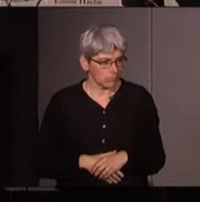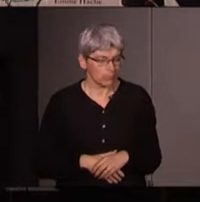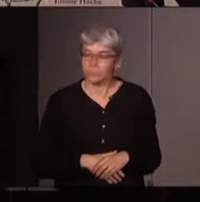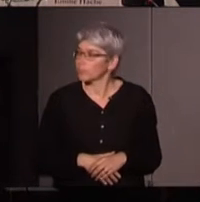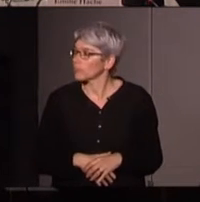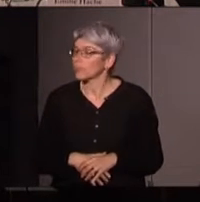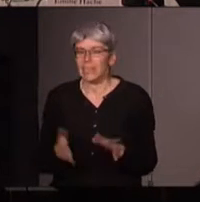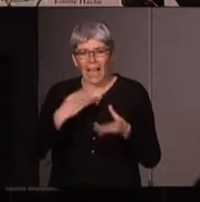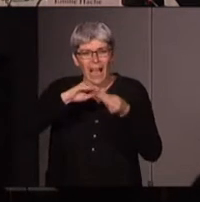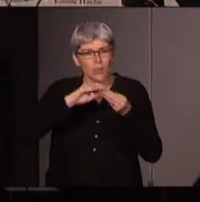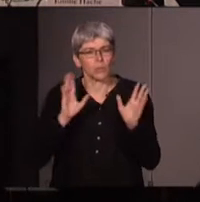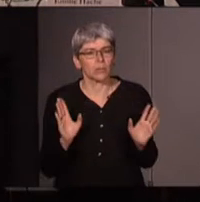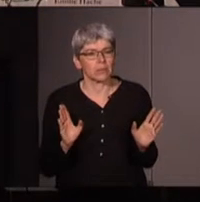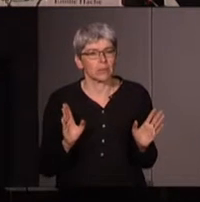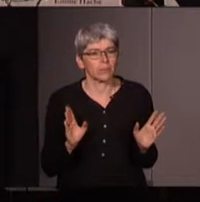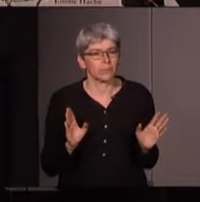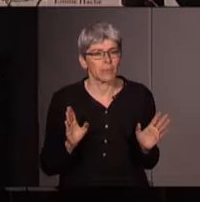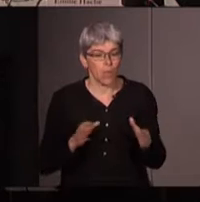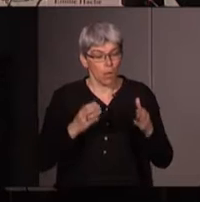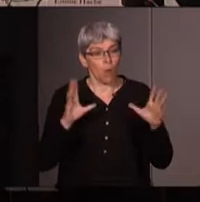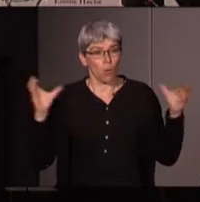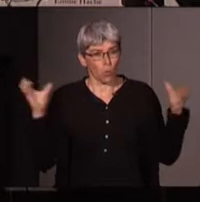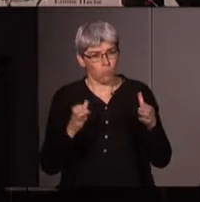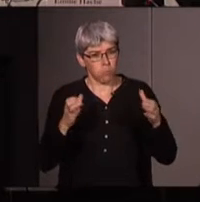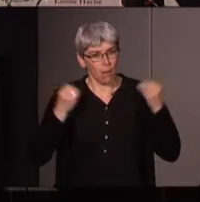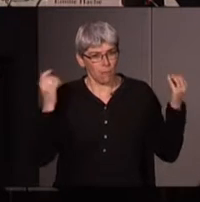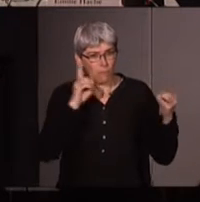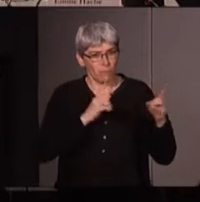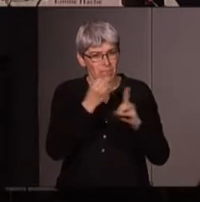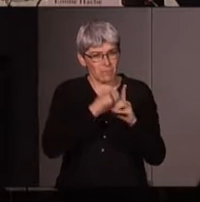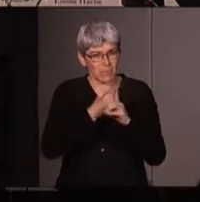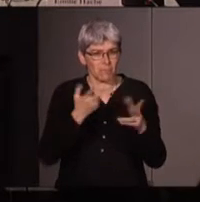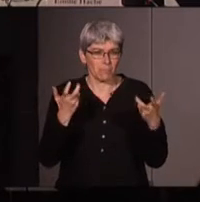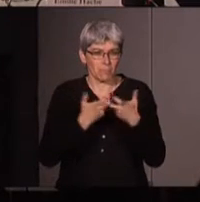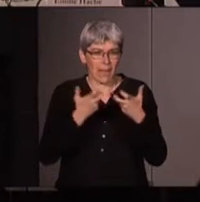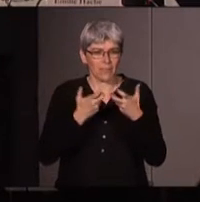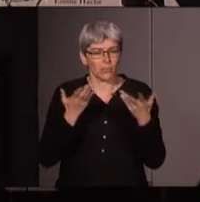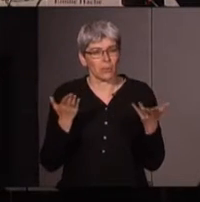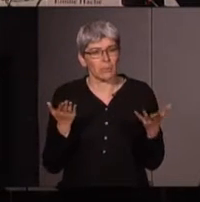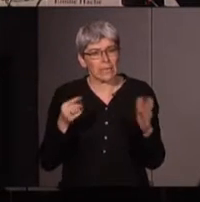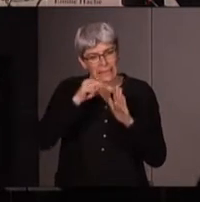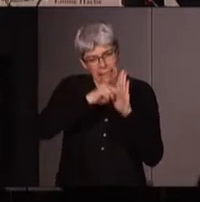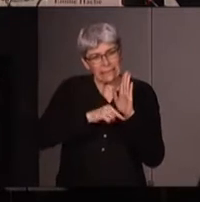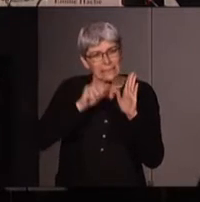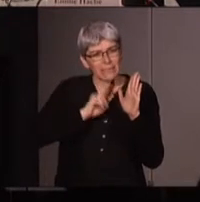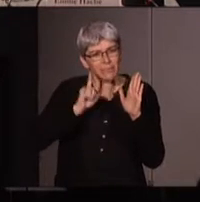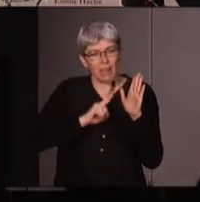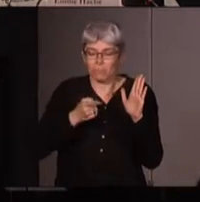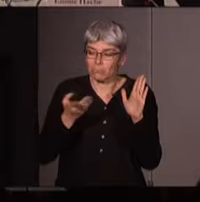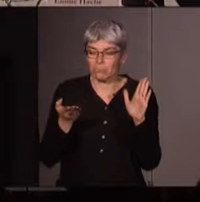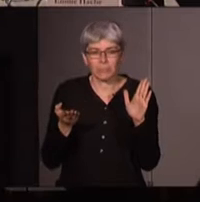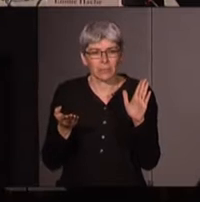oui je voulais rajouter que dans les mouvements féministes il y avait par exemple la ligue des femmes pour la paix et la liberté